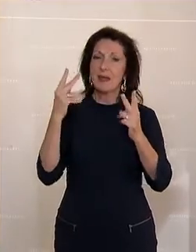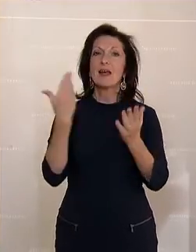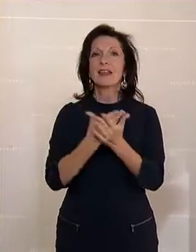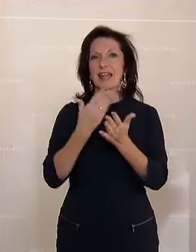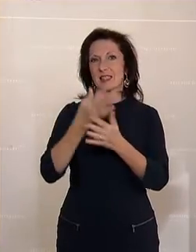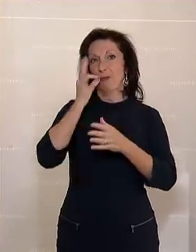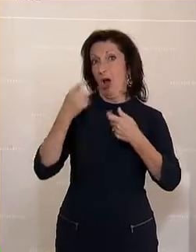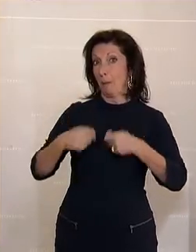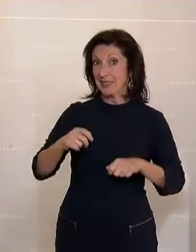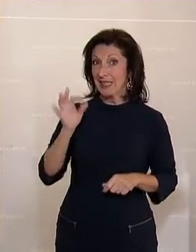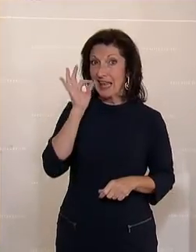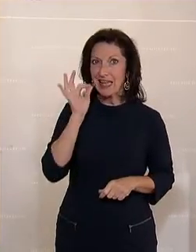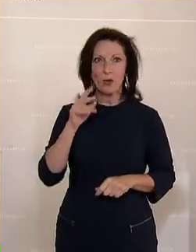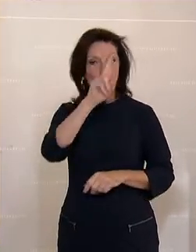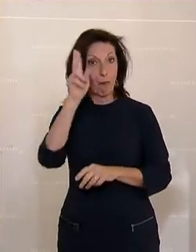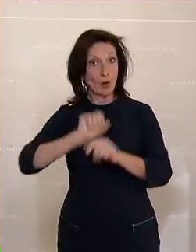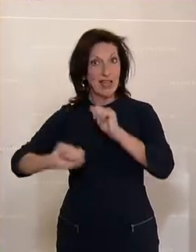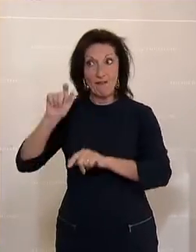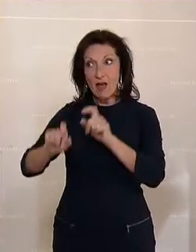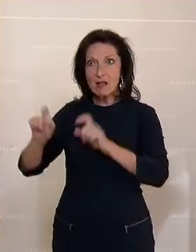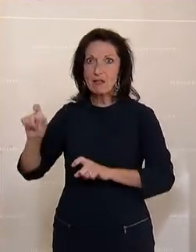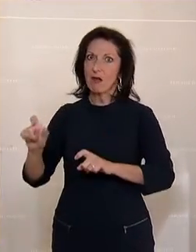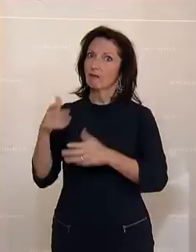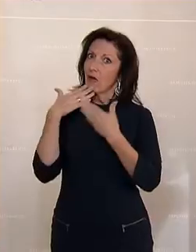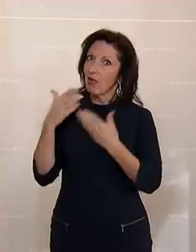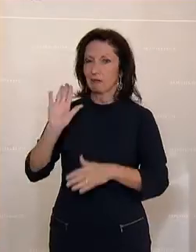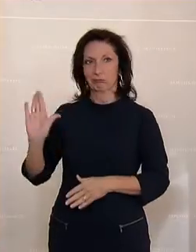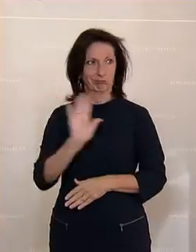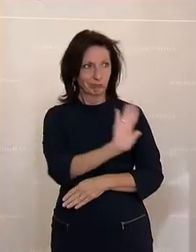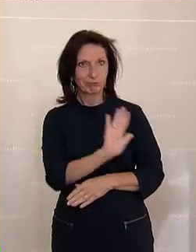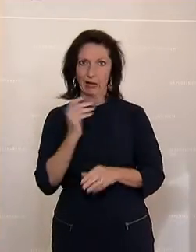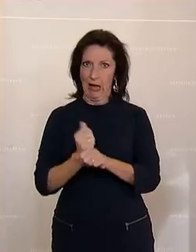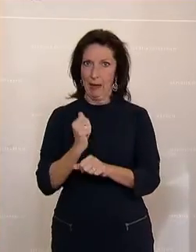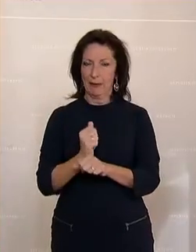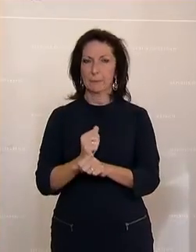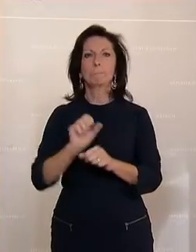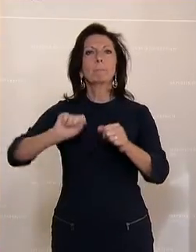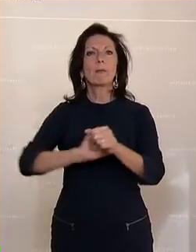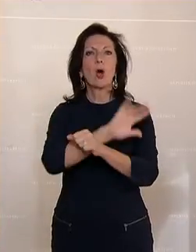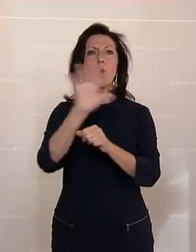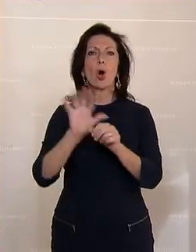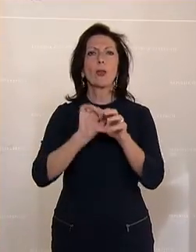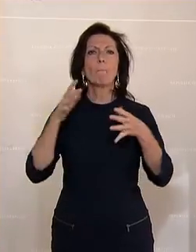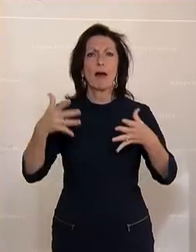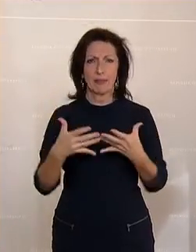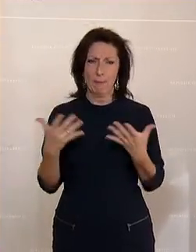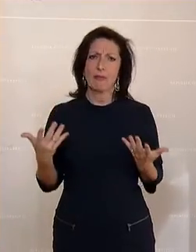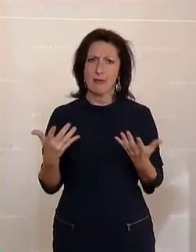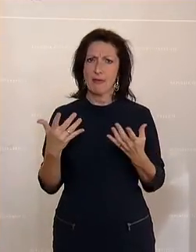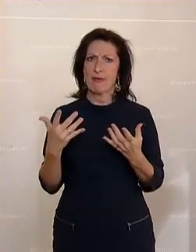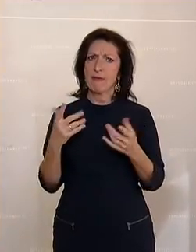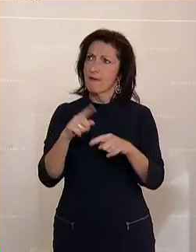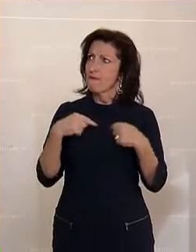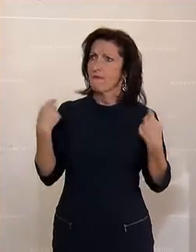Präsidentin und den Volksanwälten für ihre Arbeit auch bedanken. Die Covid-Pandemie fordert nicht nur uns als